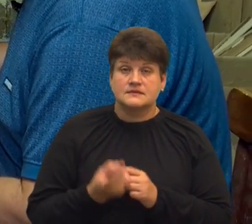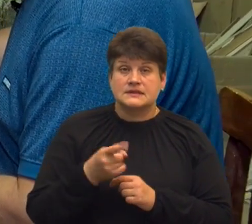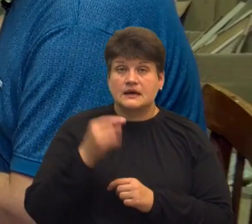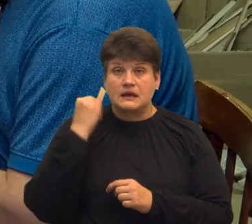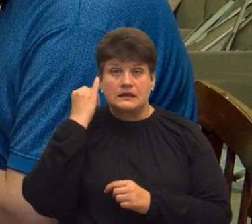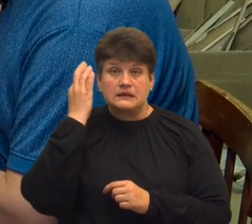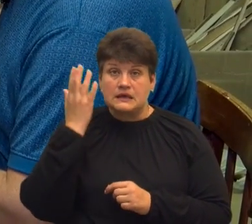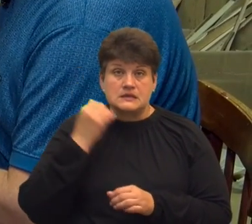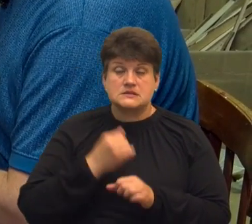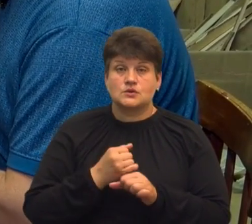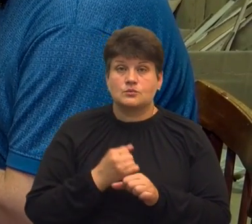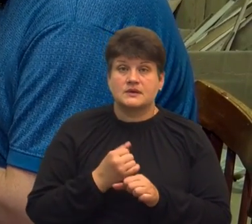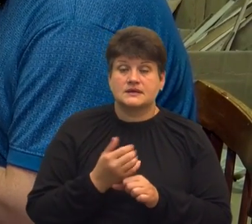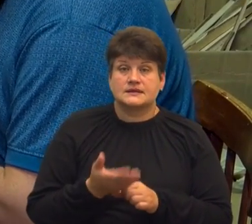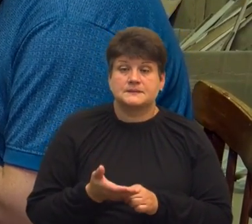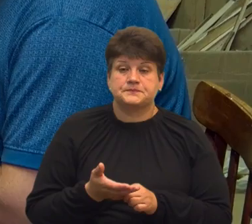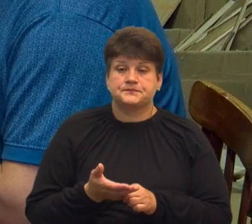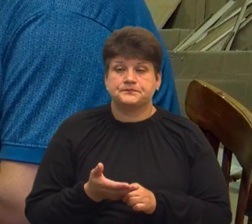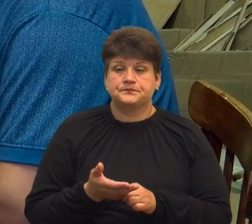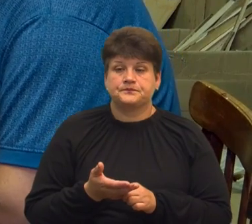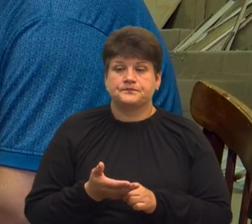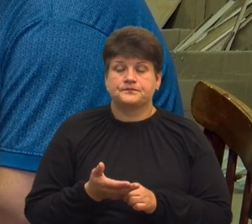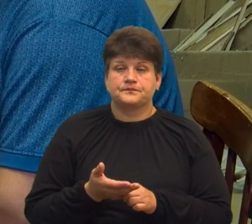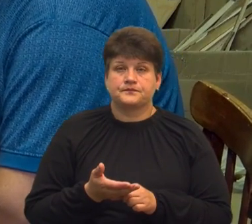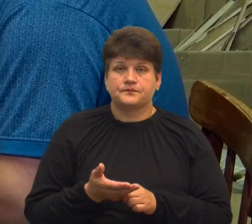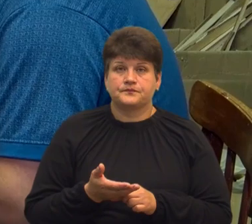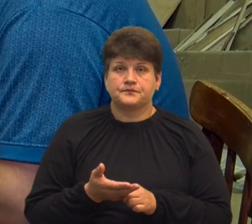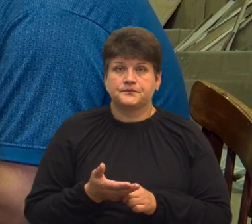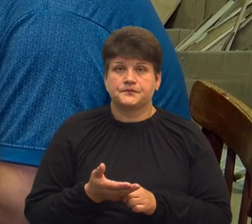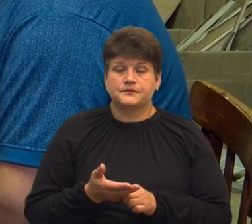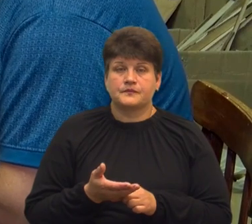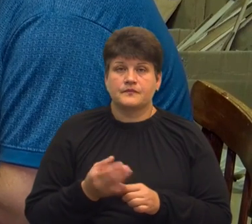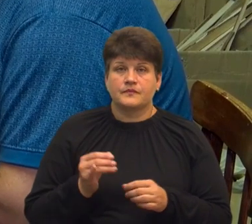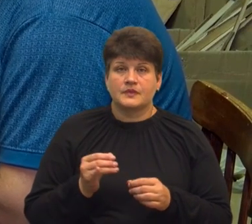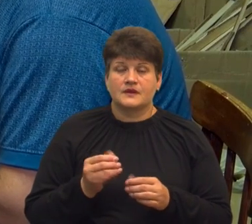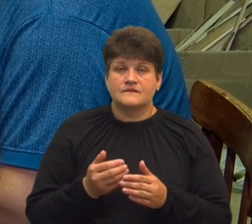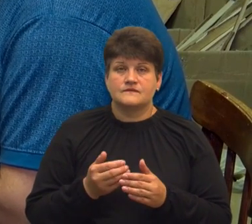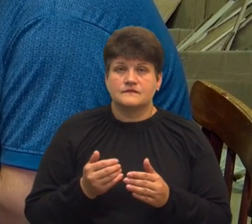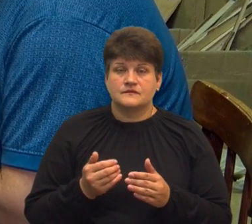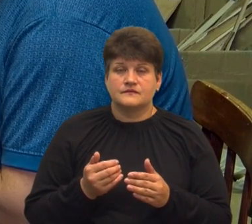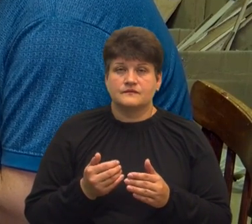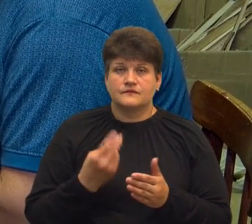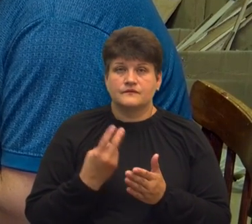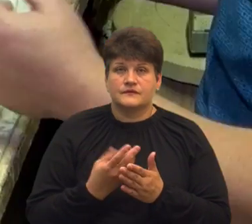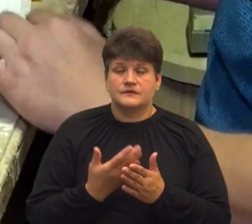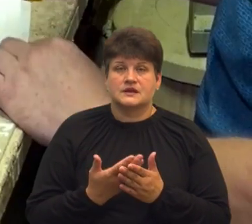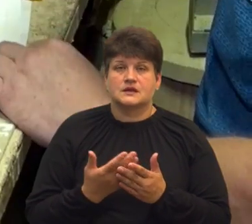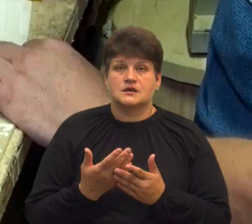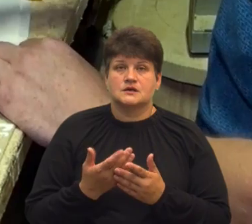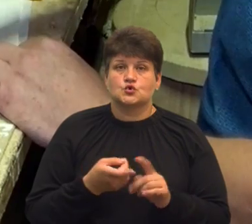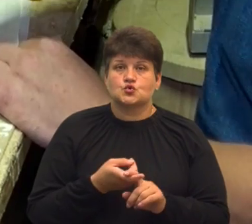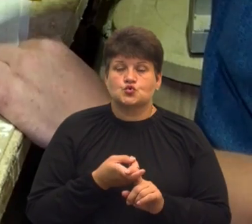зробити безпосередньо виріб, який конкретно стосується